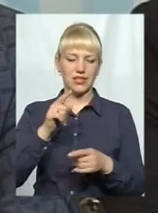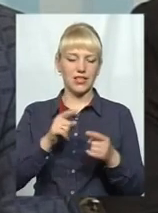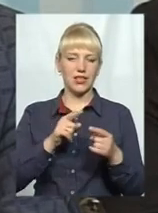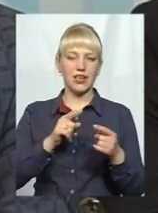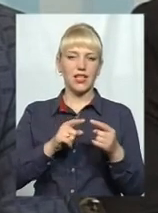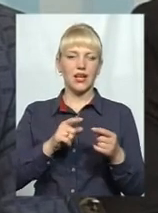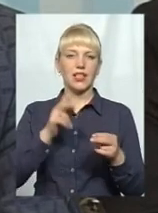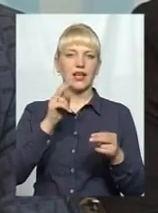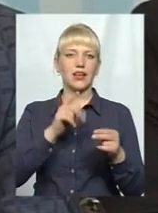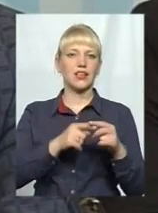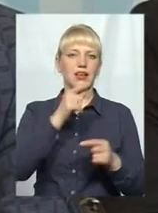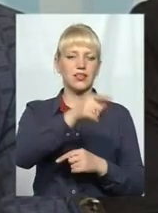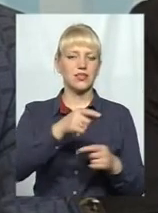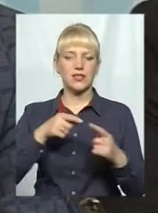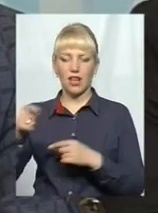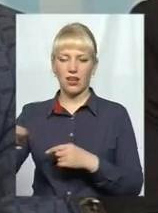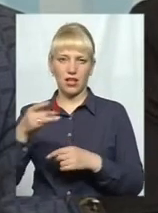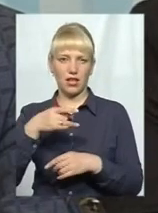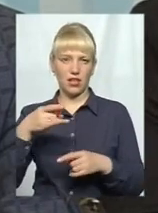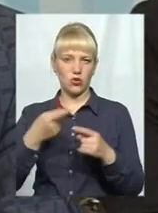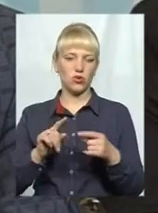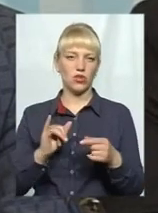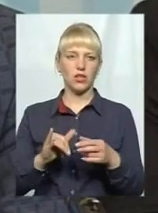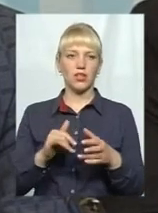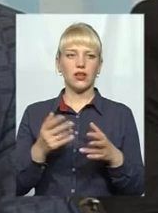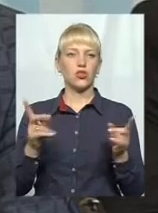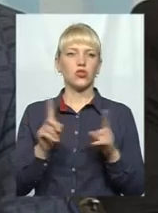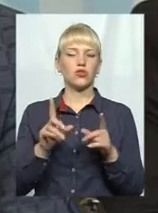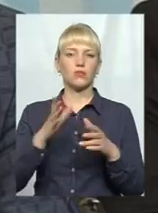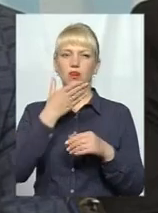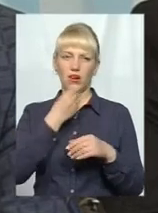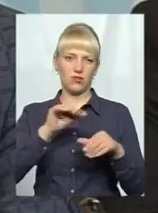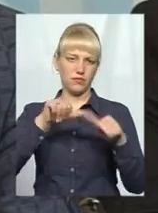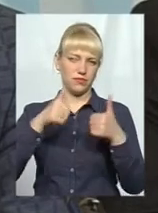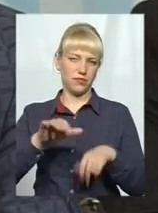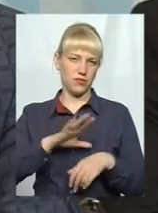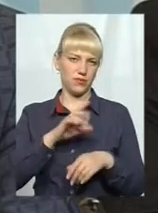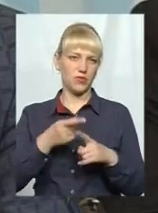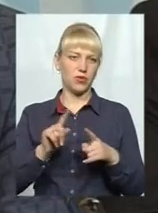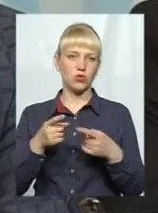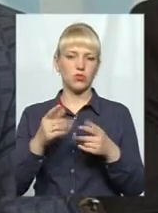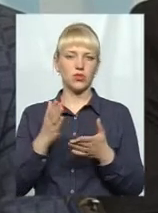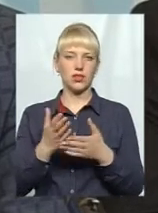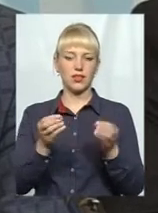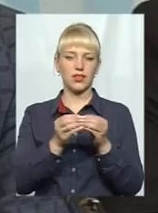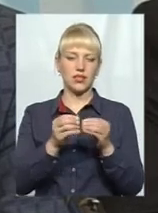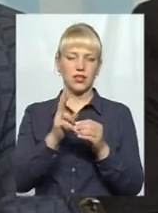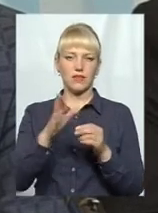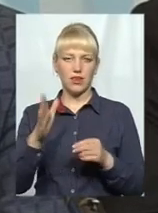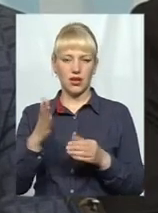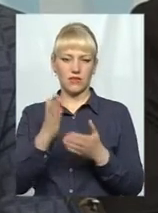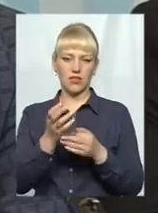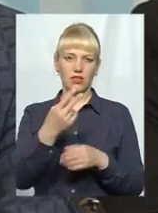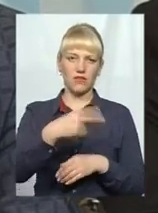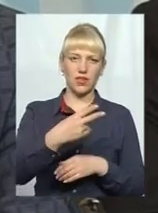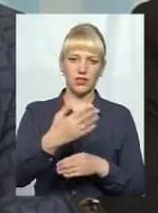де вони не завжди потрібні, відповідно. І також, якось, щоб воно і належний вигляд мало, тому що є 10 квадратів, є 20,